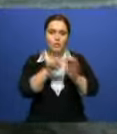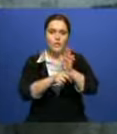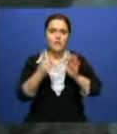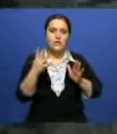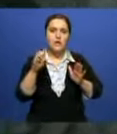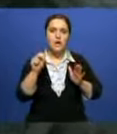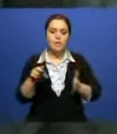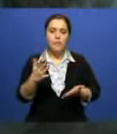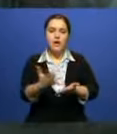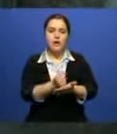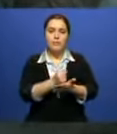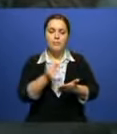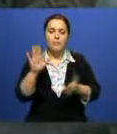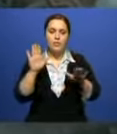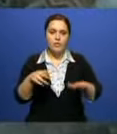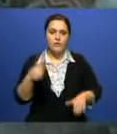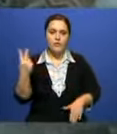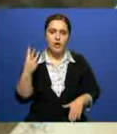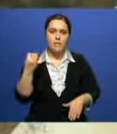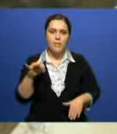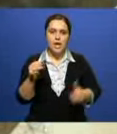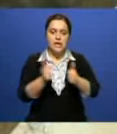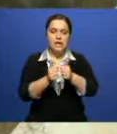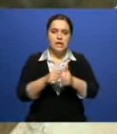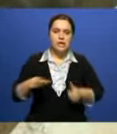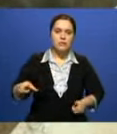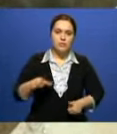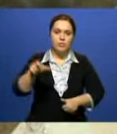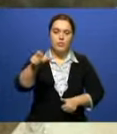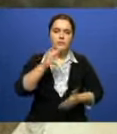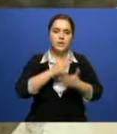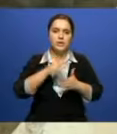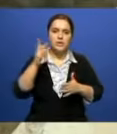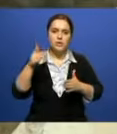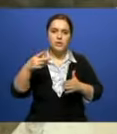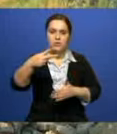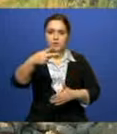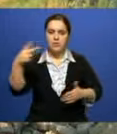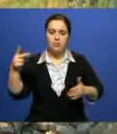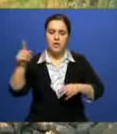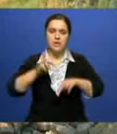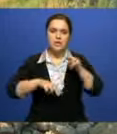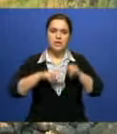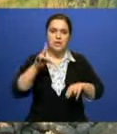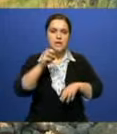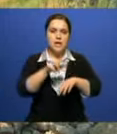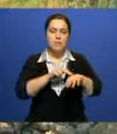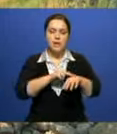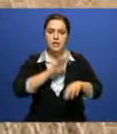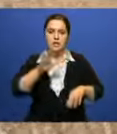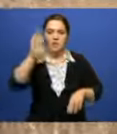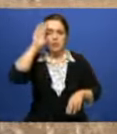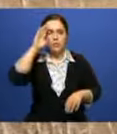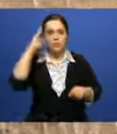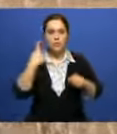тело обнаружили лишь 22 мая близ трассы Рудный Тобол. В недостроенном особняке даже не полицейские, волонтер Владимир Радченко,